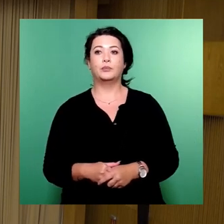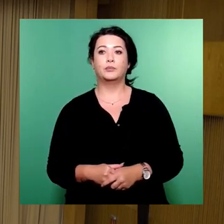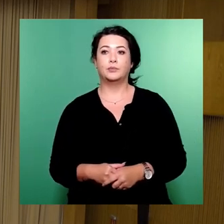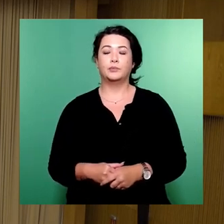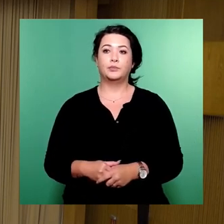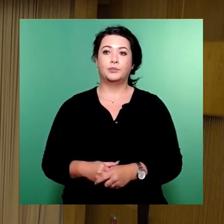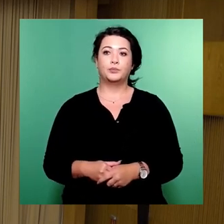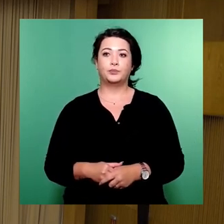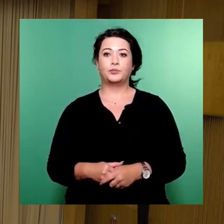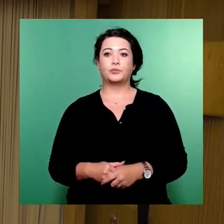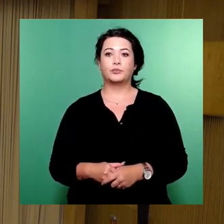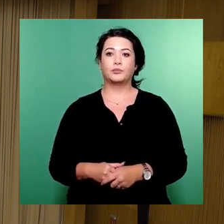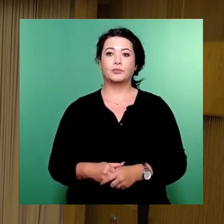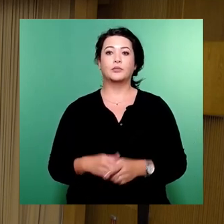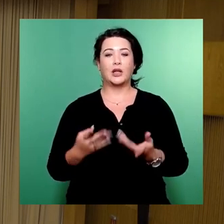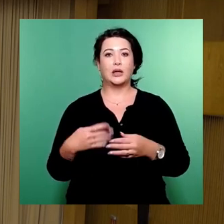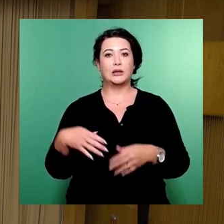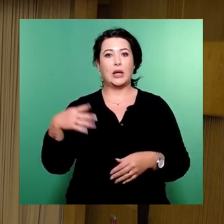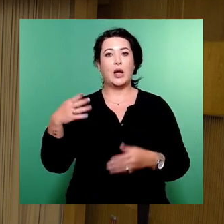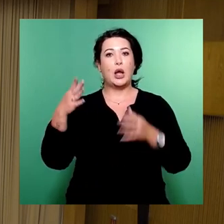Besinnliche Adventszeit.